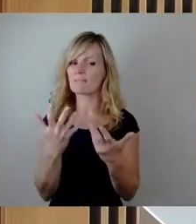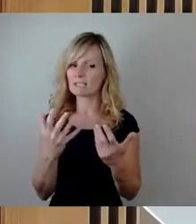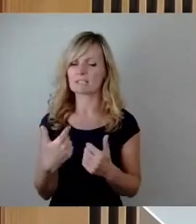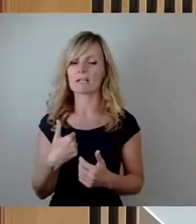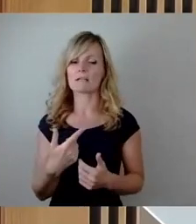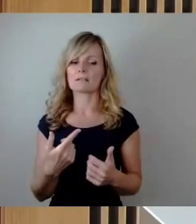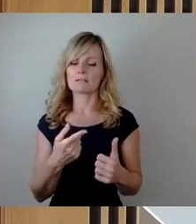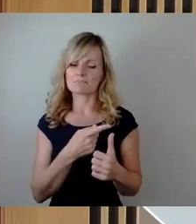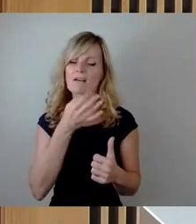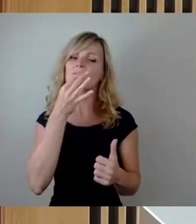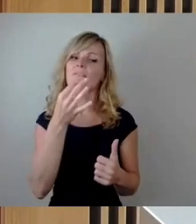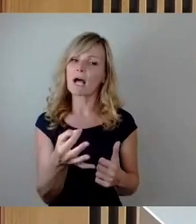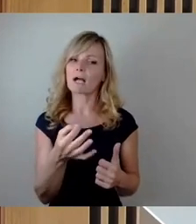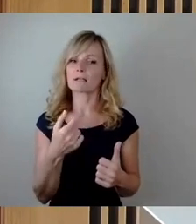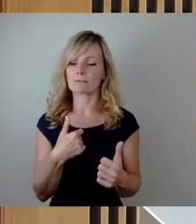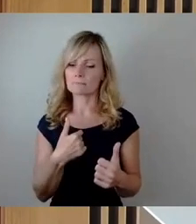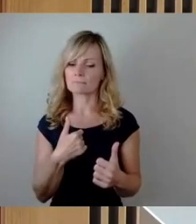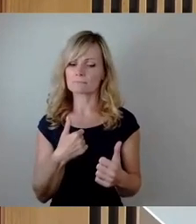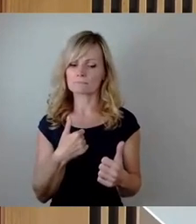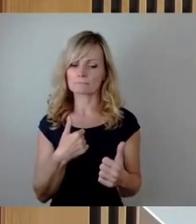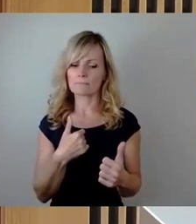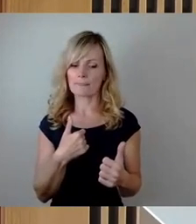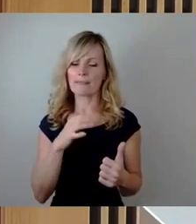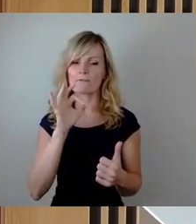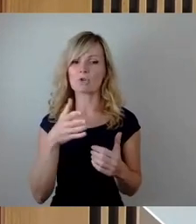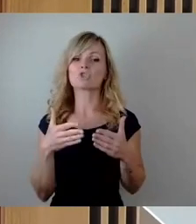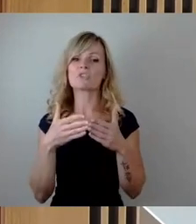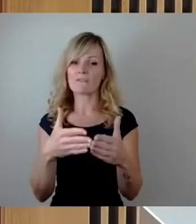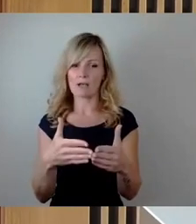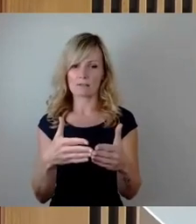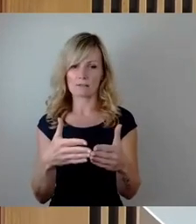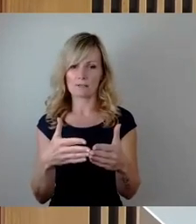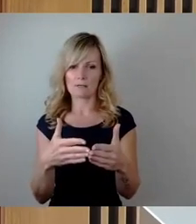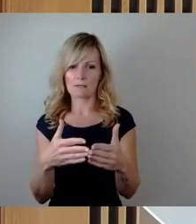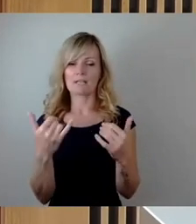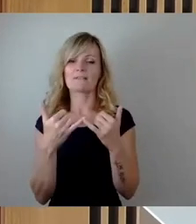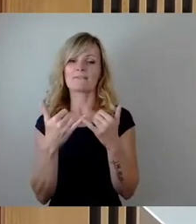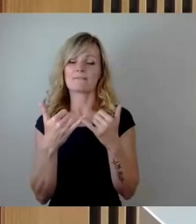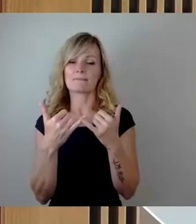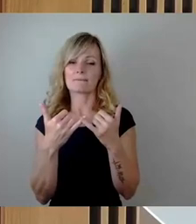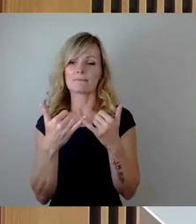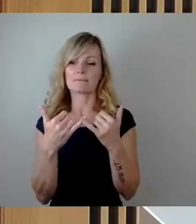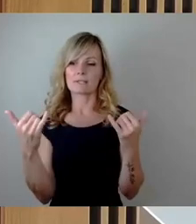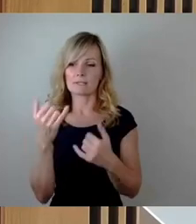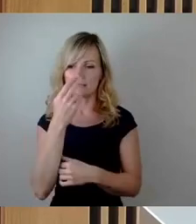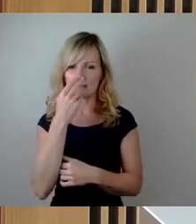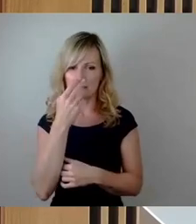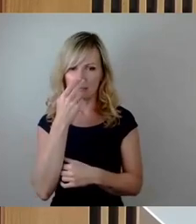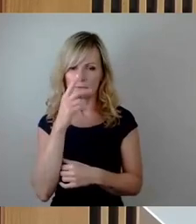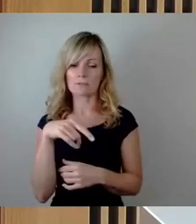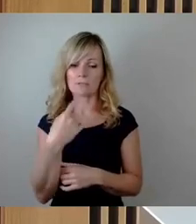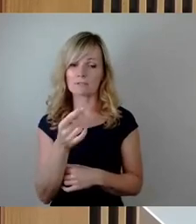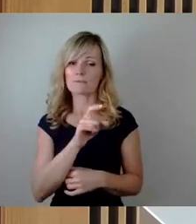interessieren für die Schifffahrt. Wie ist es dort einzustufen, wie in den nächsten Wochen,